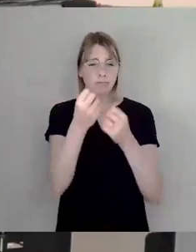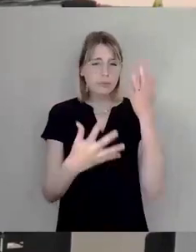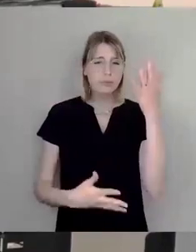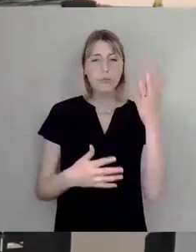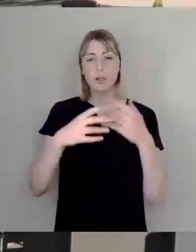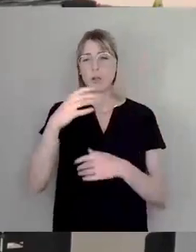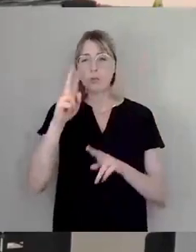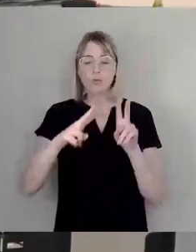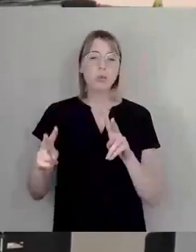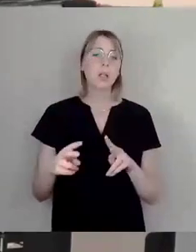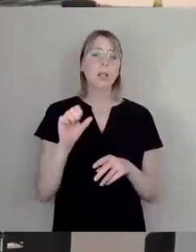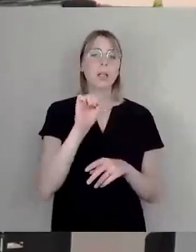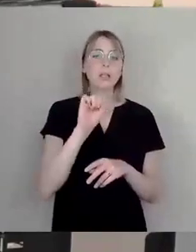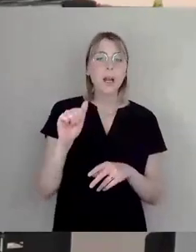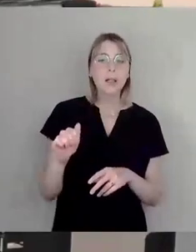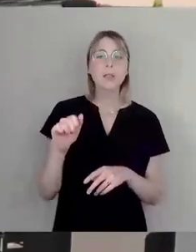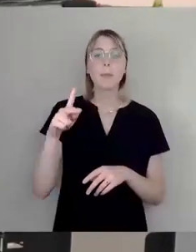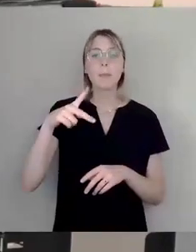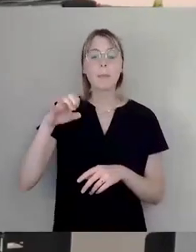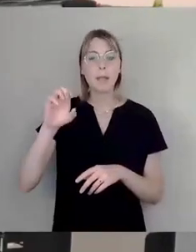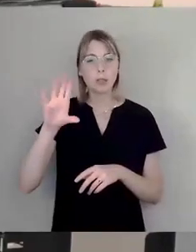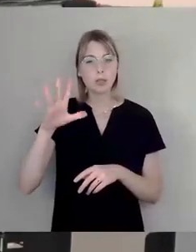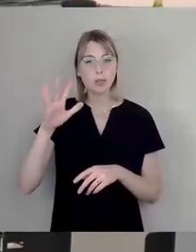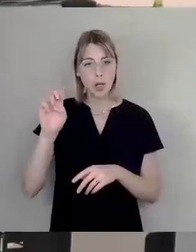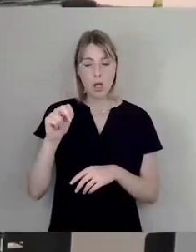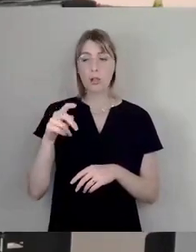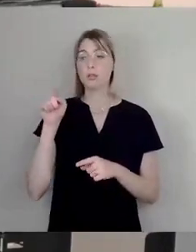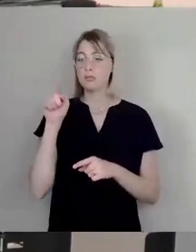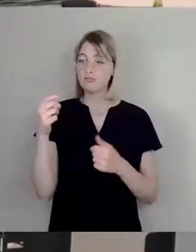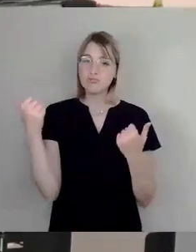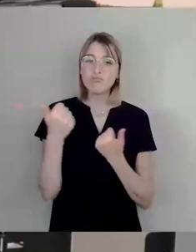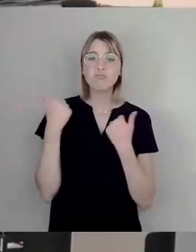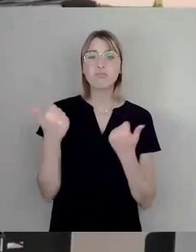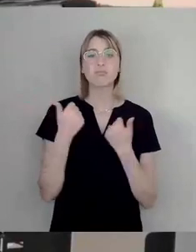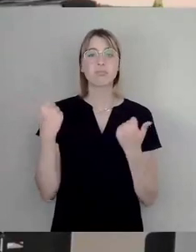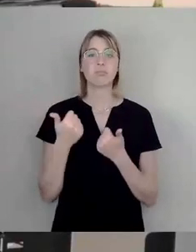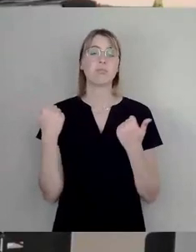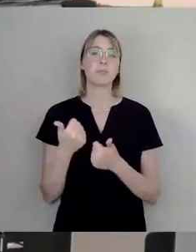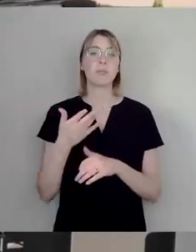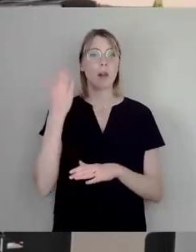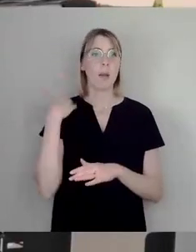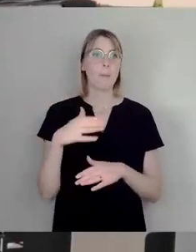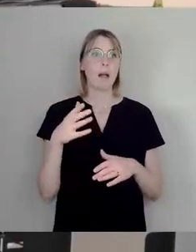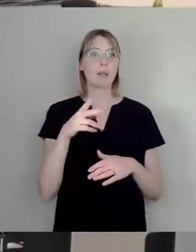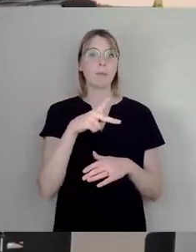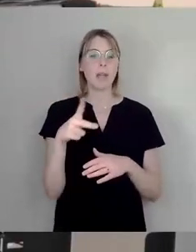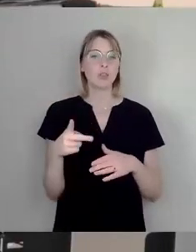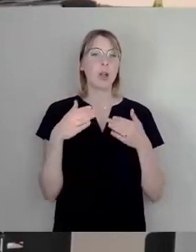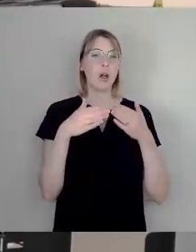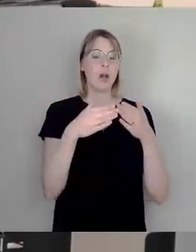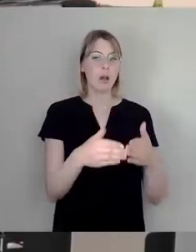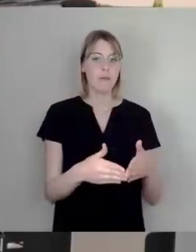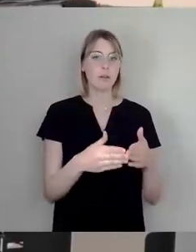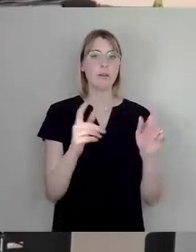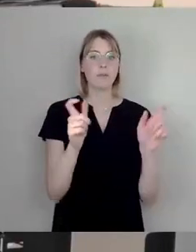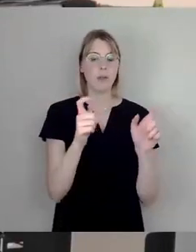Pieschen macht sich viel, viel cooler, sage ich mal, als das Pieschener Hafenfest jemals war. Also es entwickelt sich wirklich ganz tolle